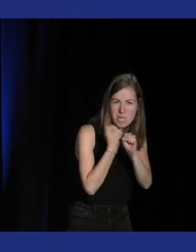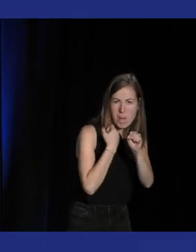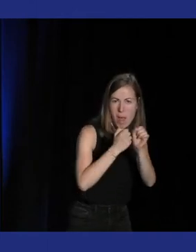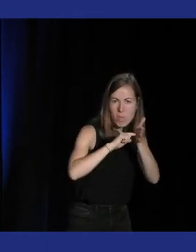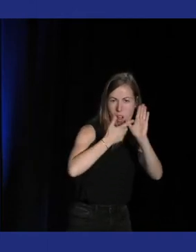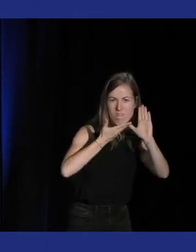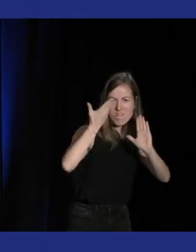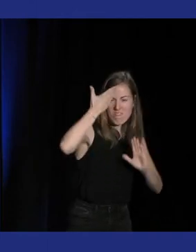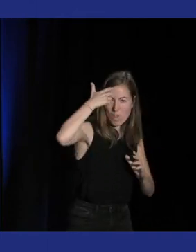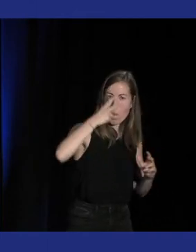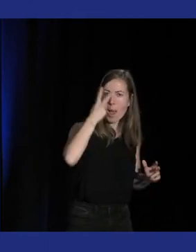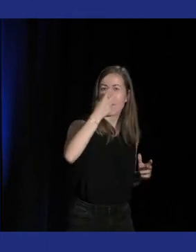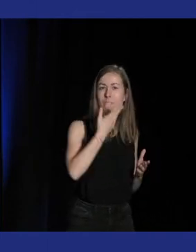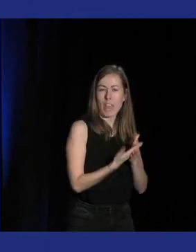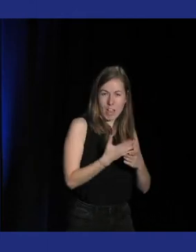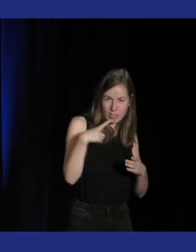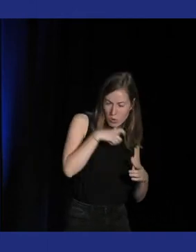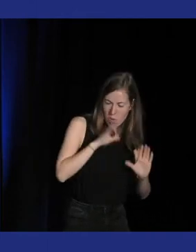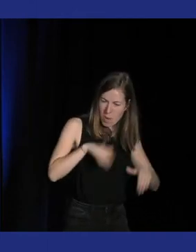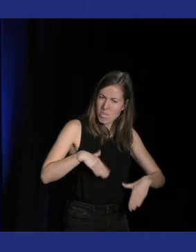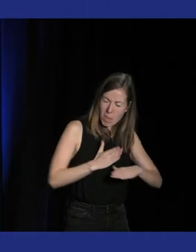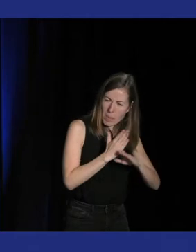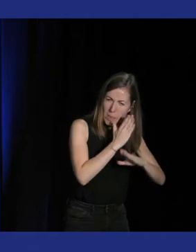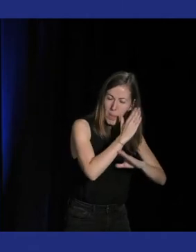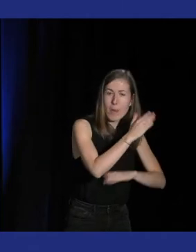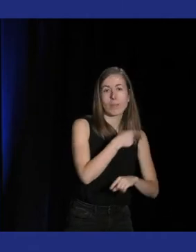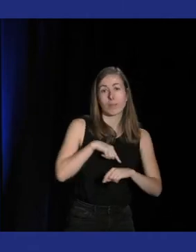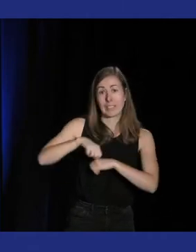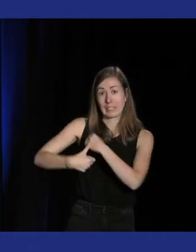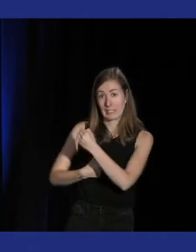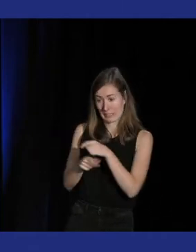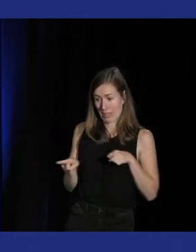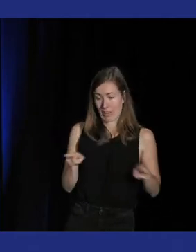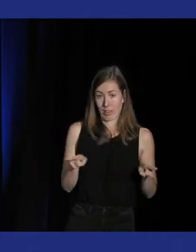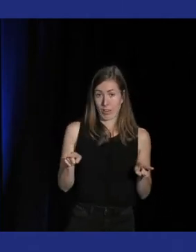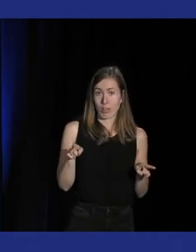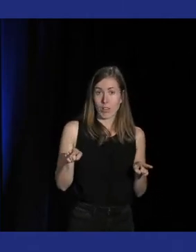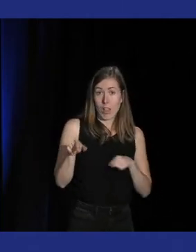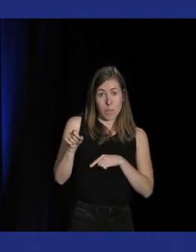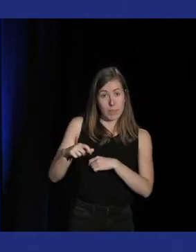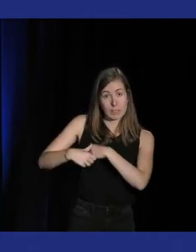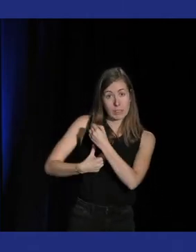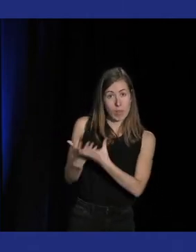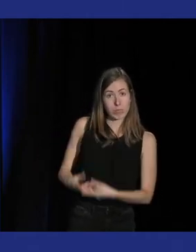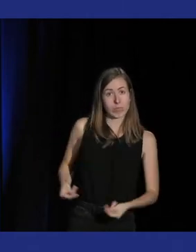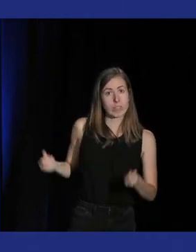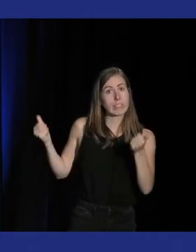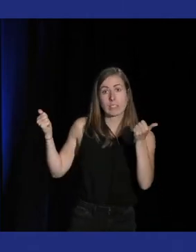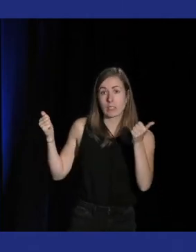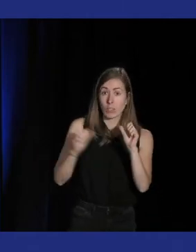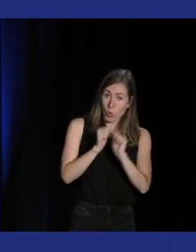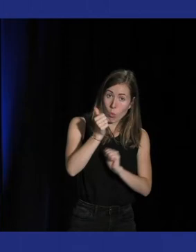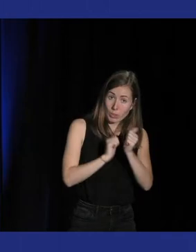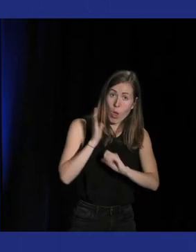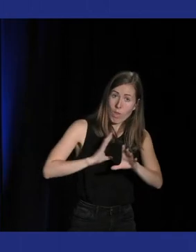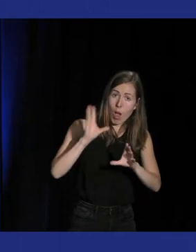performance et difficulté et la partie style et en fait cette partie a complètement disparu de toutes les compétitions